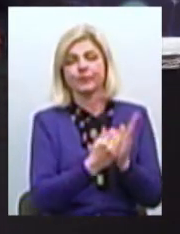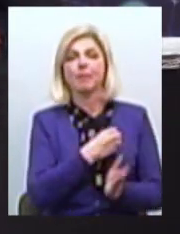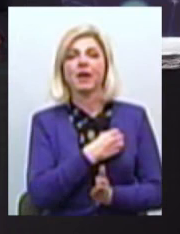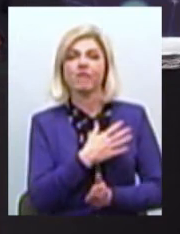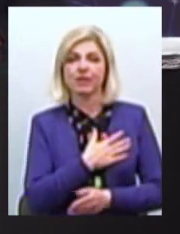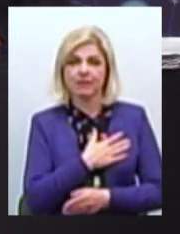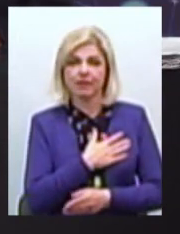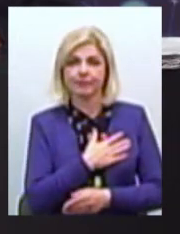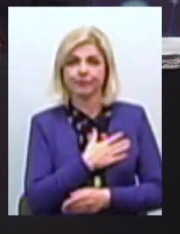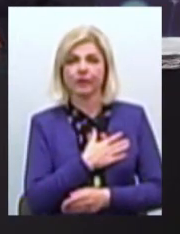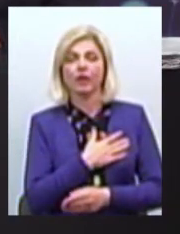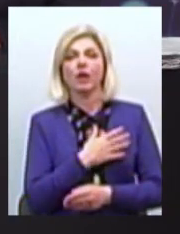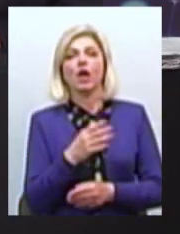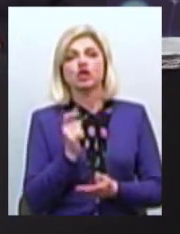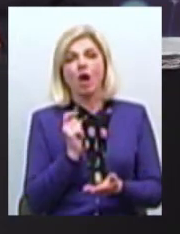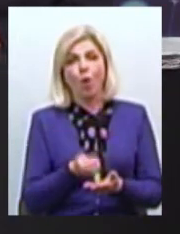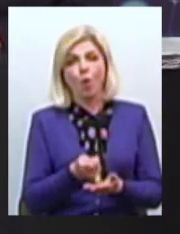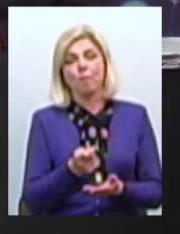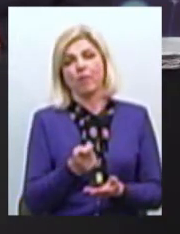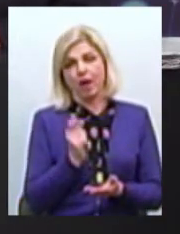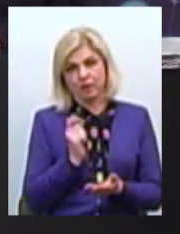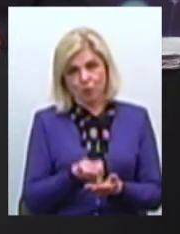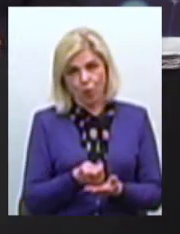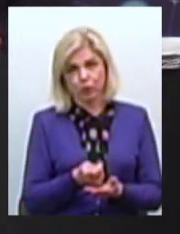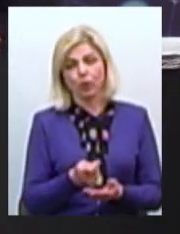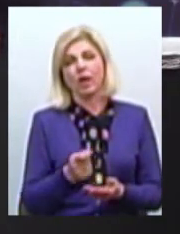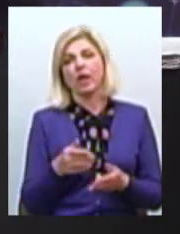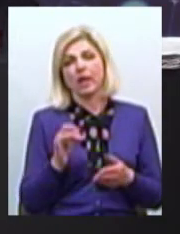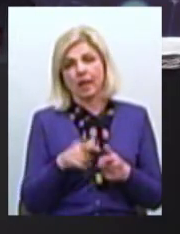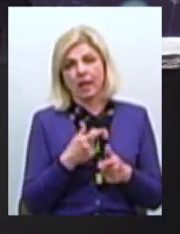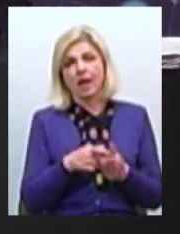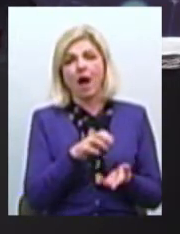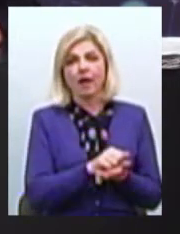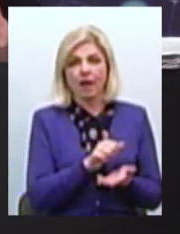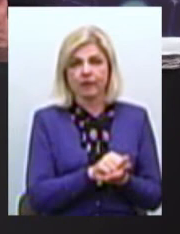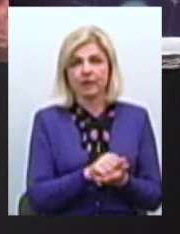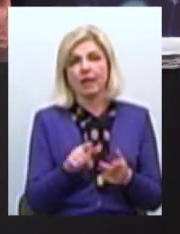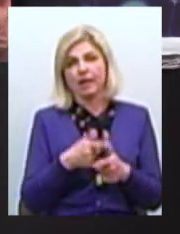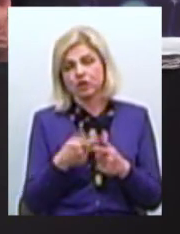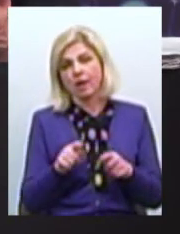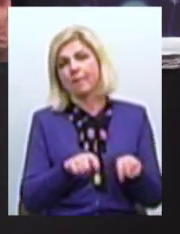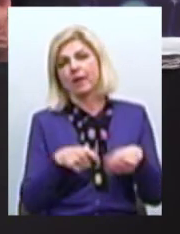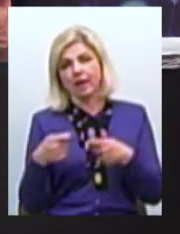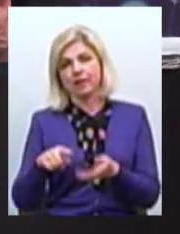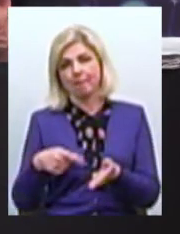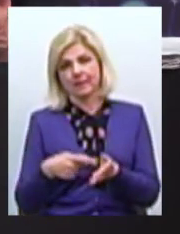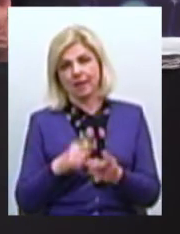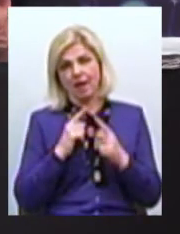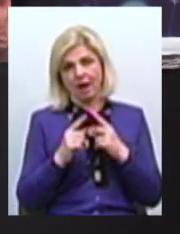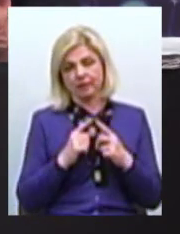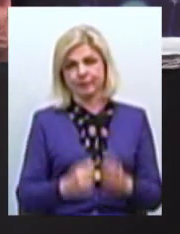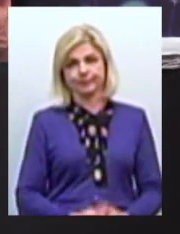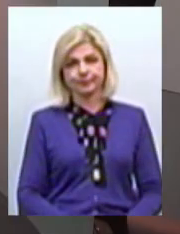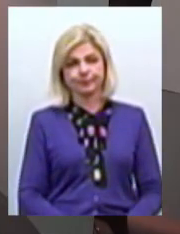Шляхом аукціону Чи продаж відповідно до аренди Чи передати міської раді Дякую